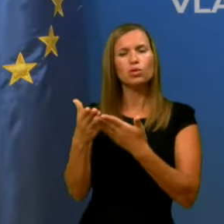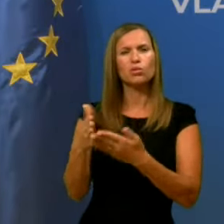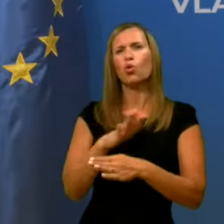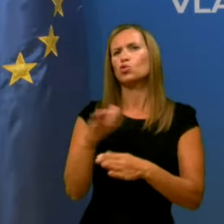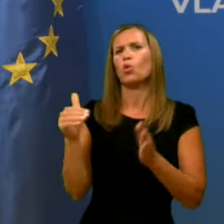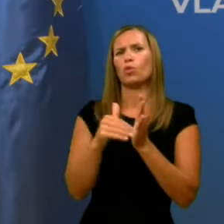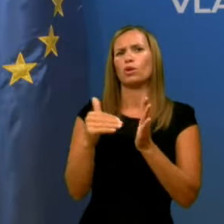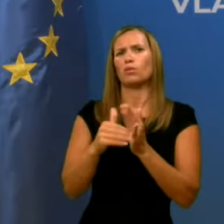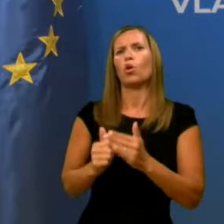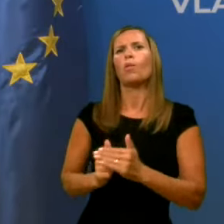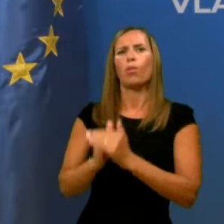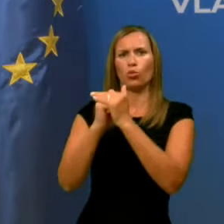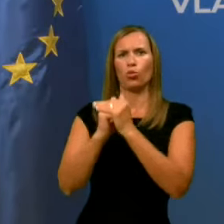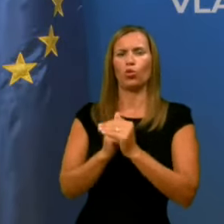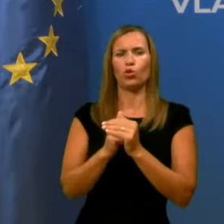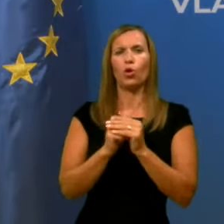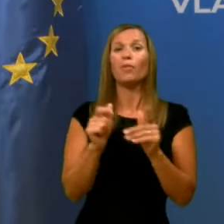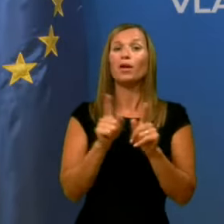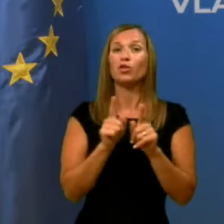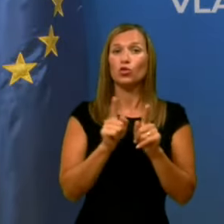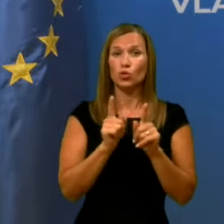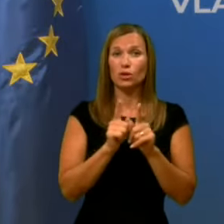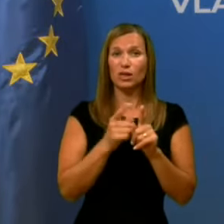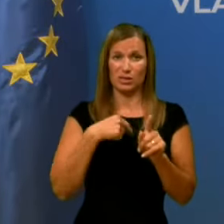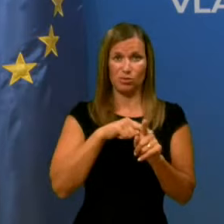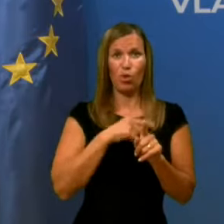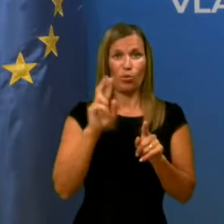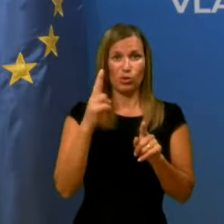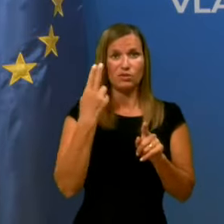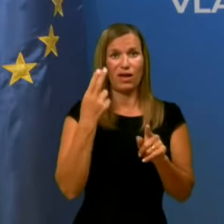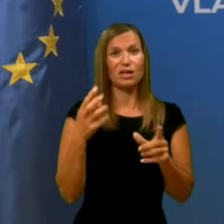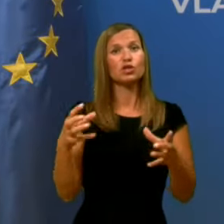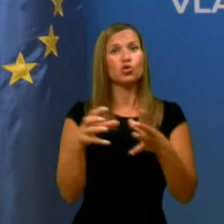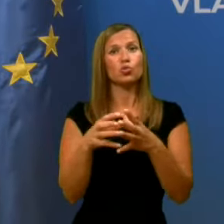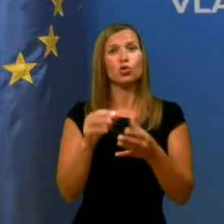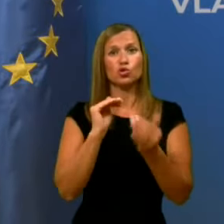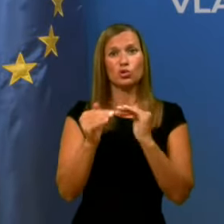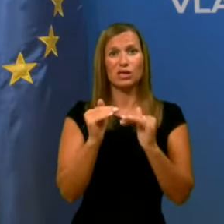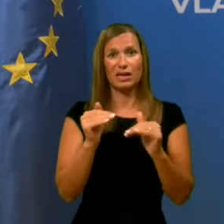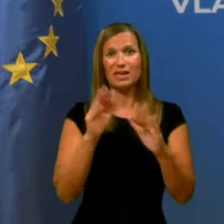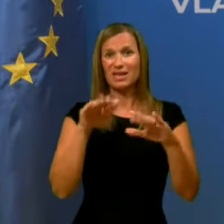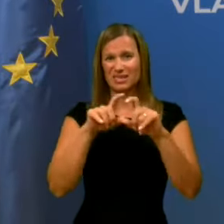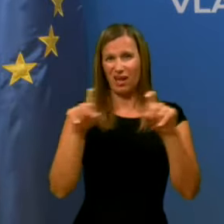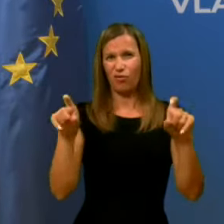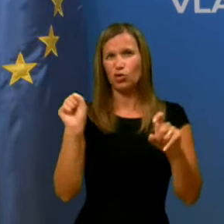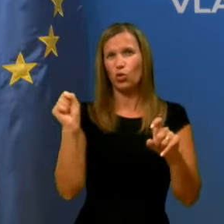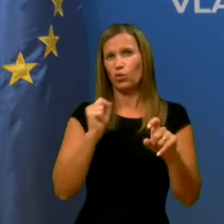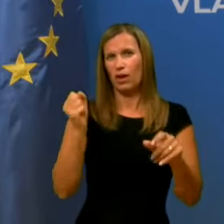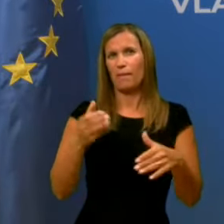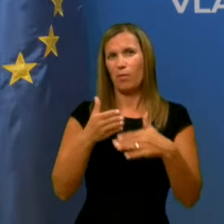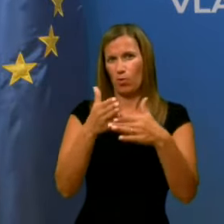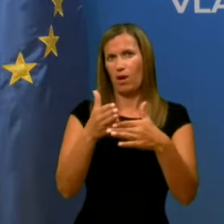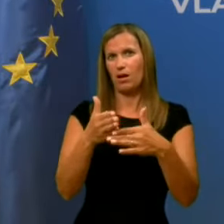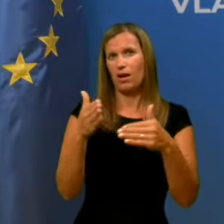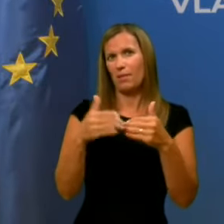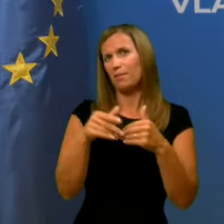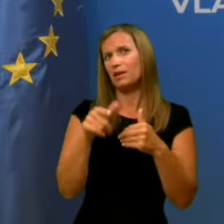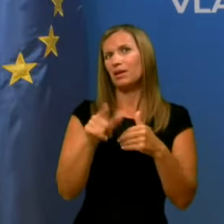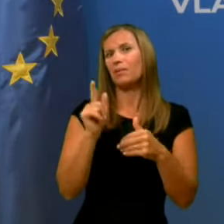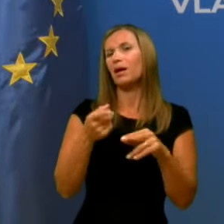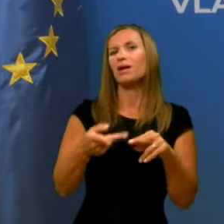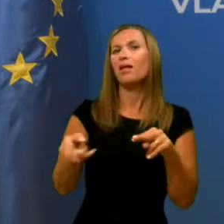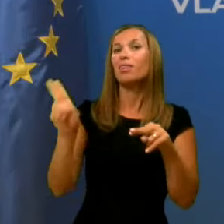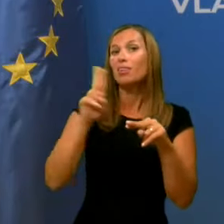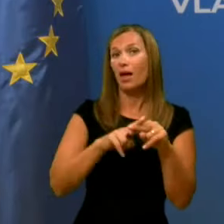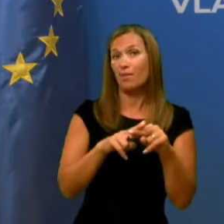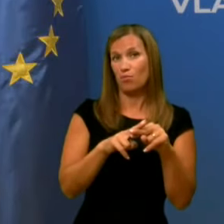podporo. Prav tako smo pozvali skupnost socialnih zavodov, da pomaga pri tem, kar je najbolj lakutna stiska